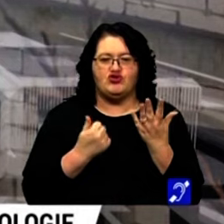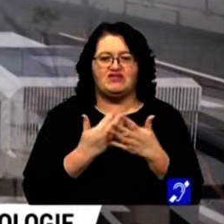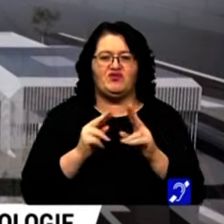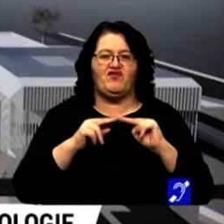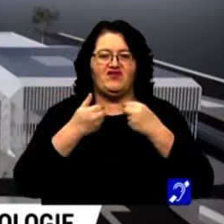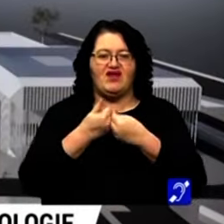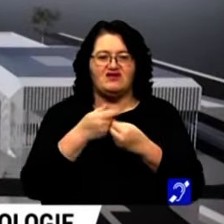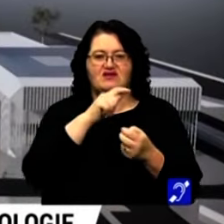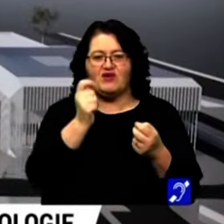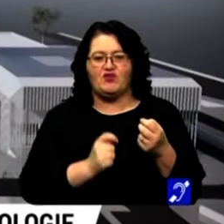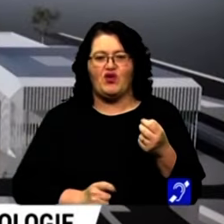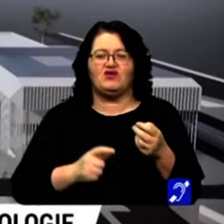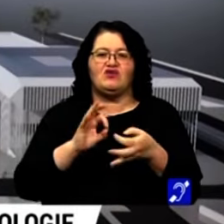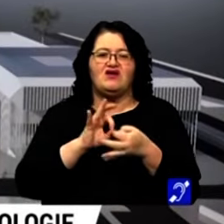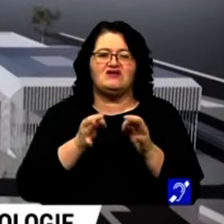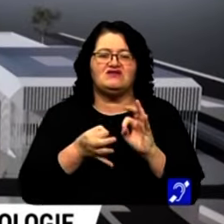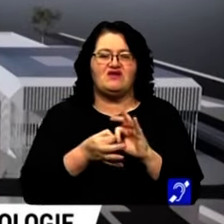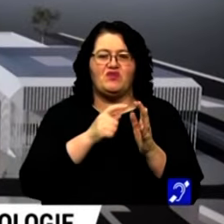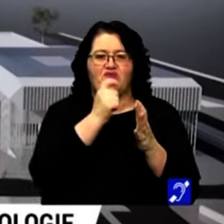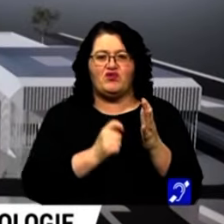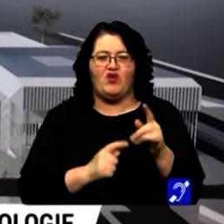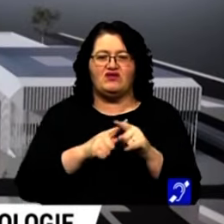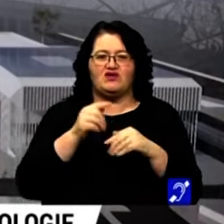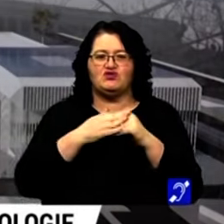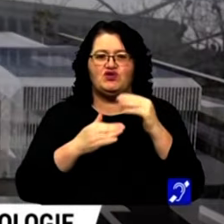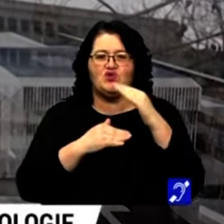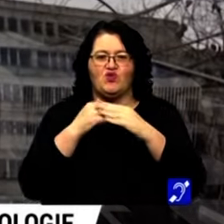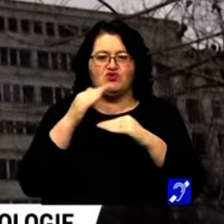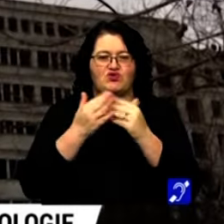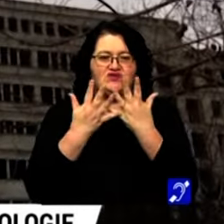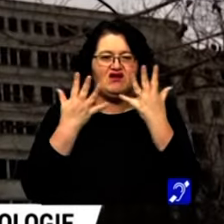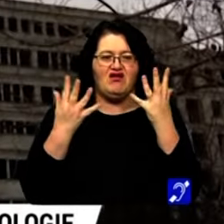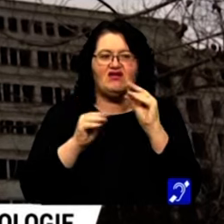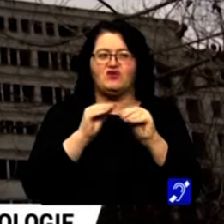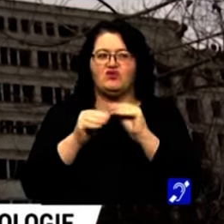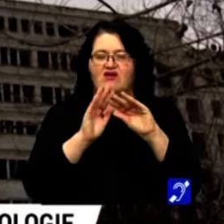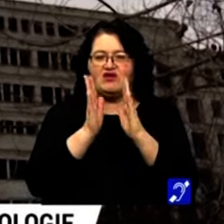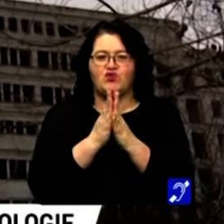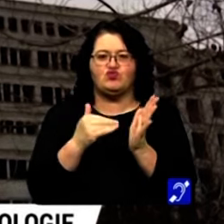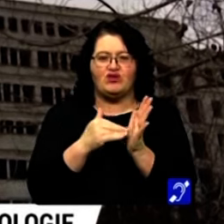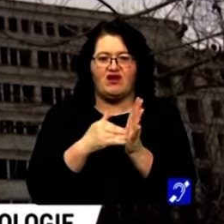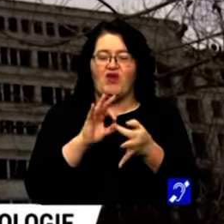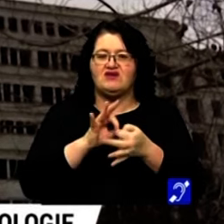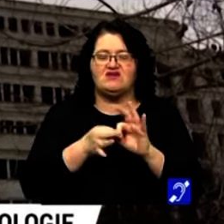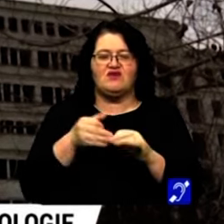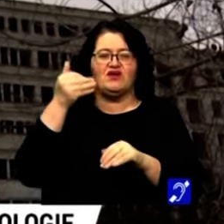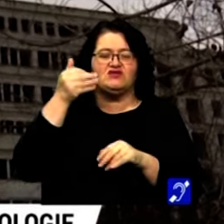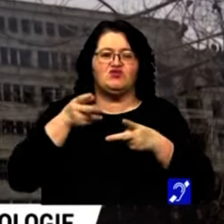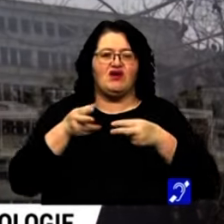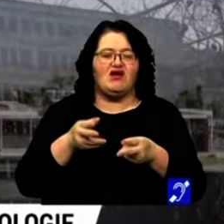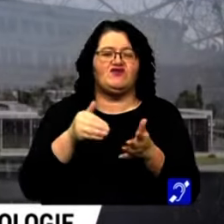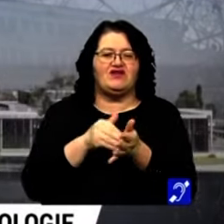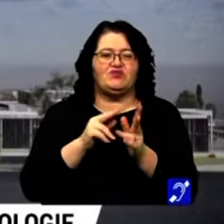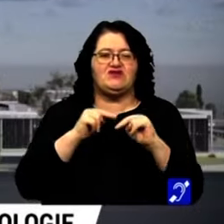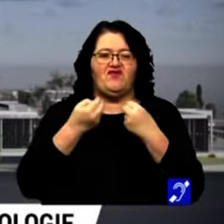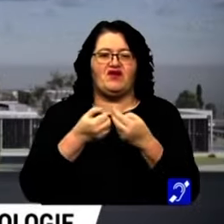finalizarea proiectelor, care înseamnă proiectare și construcție efectivă și dotare. Asta înseamnă că Institutul Oncologic va trebui să